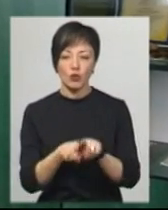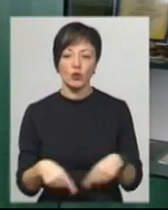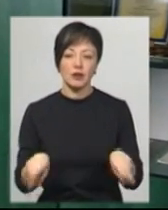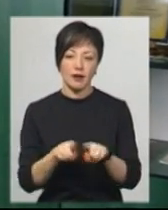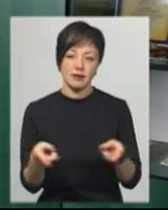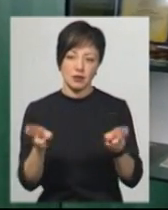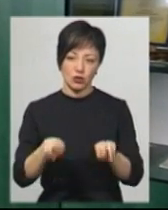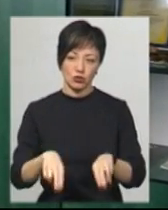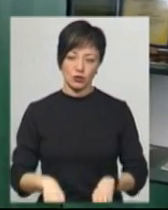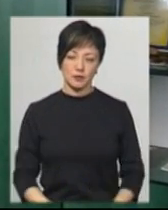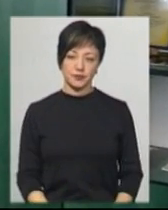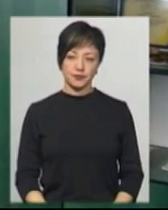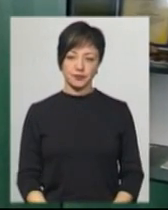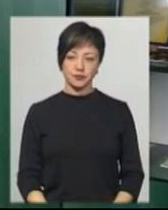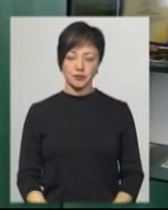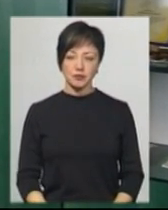і буде.